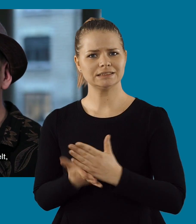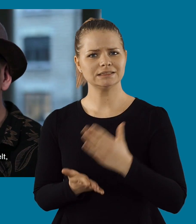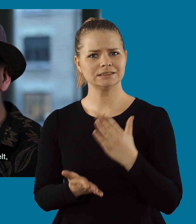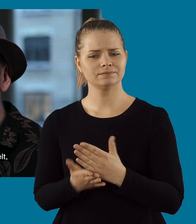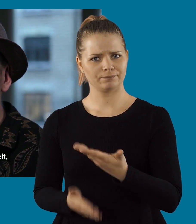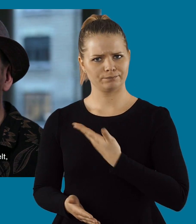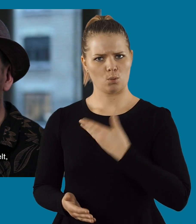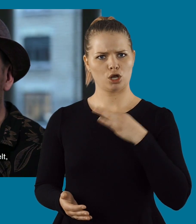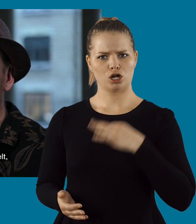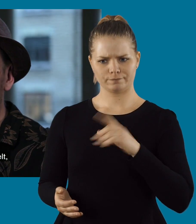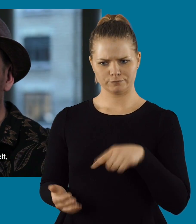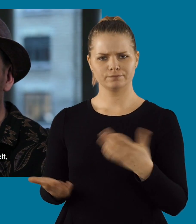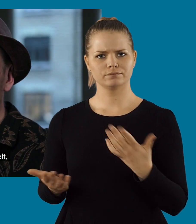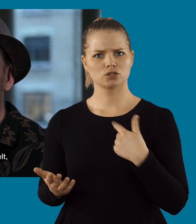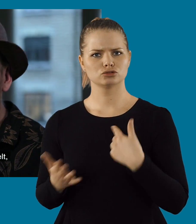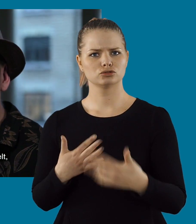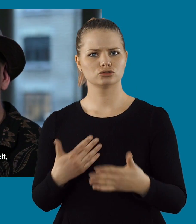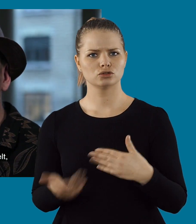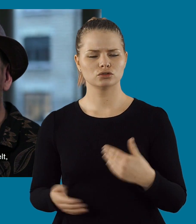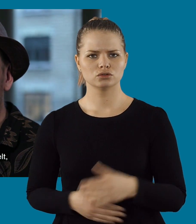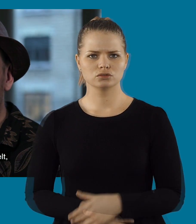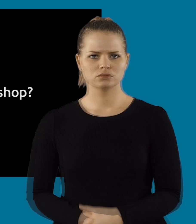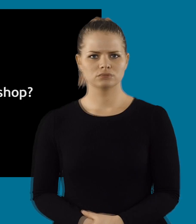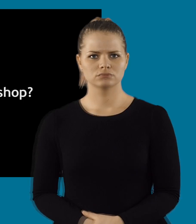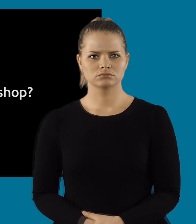riktiga, enkelt. Att få lön för det man gör.